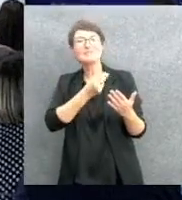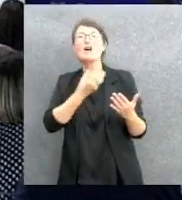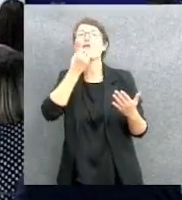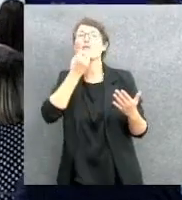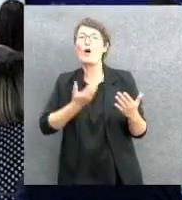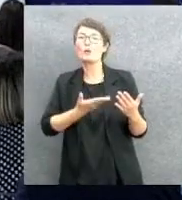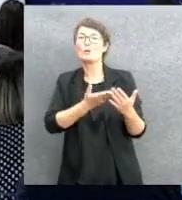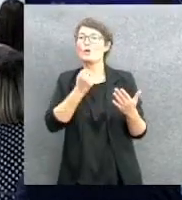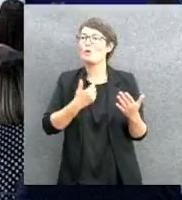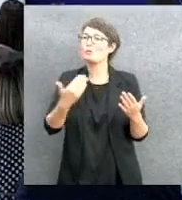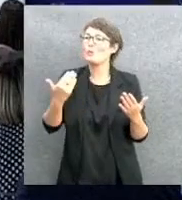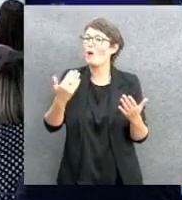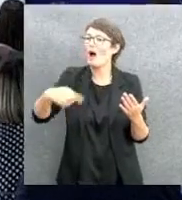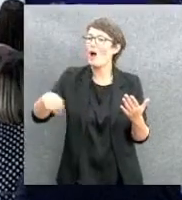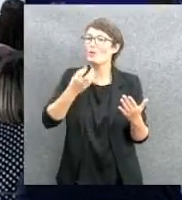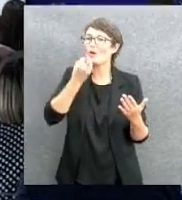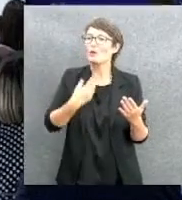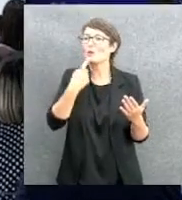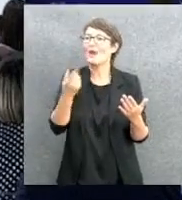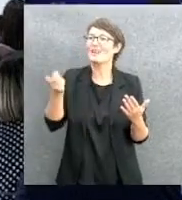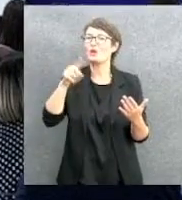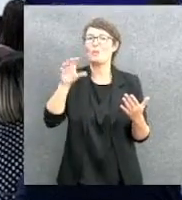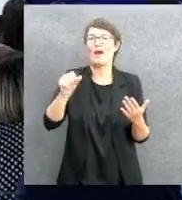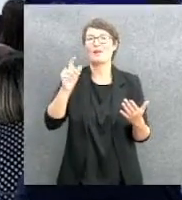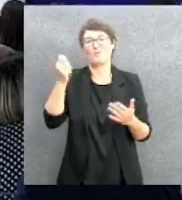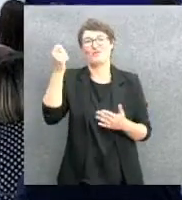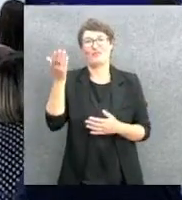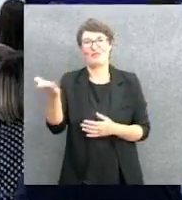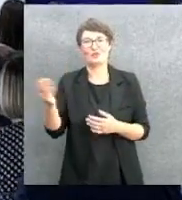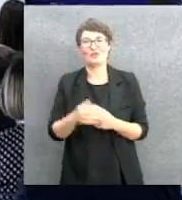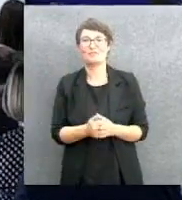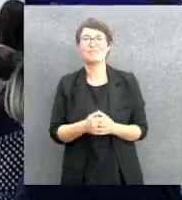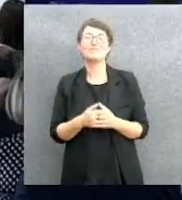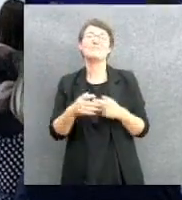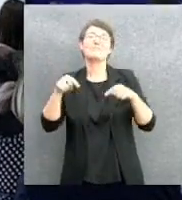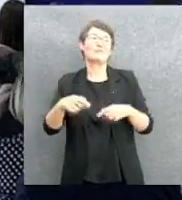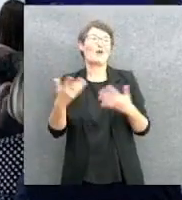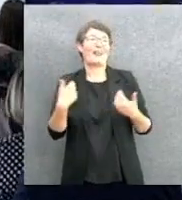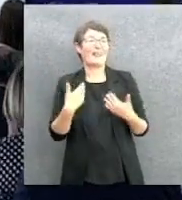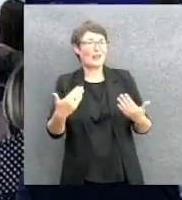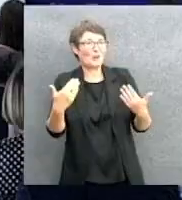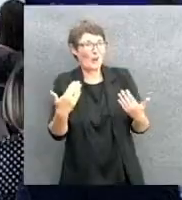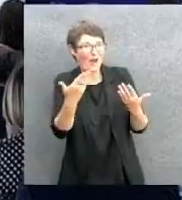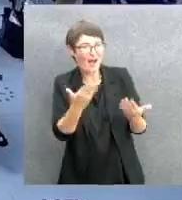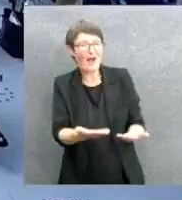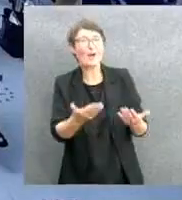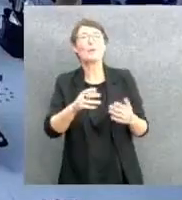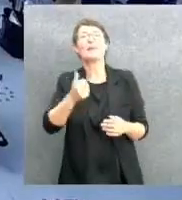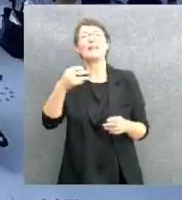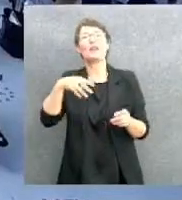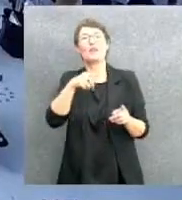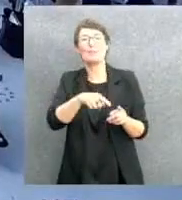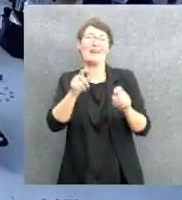possibili vincitori di domani. Grazie. Intanto lavoriamo all'ADM e al direttore Mileno. Sì, tra l'altro queste